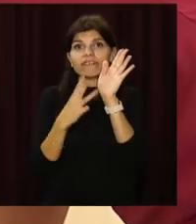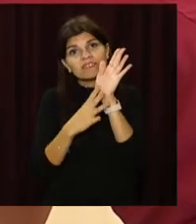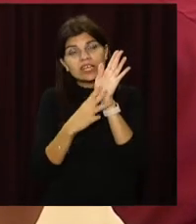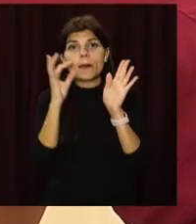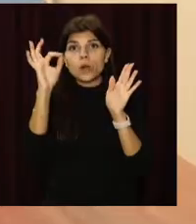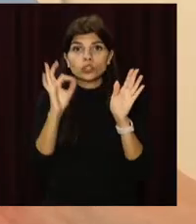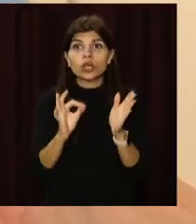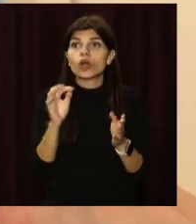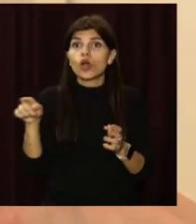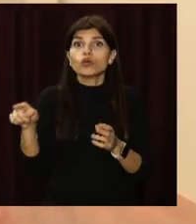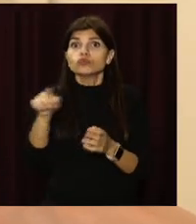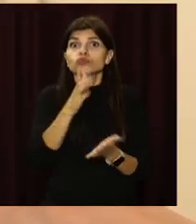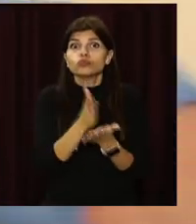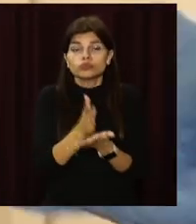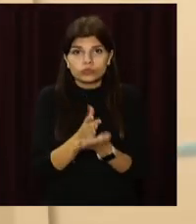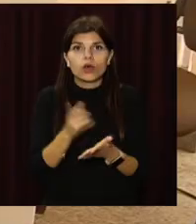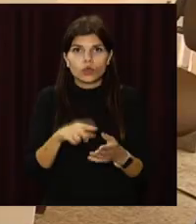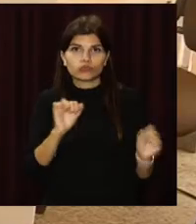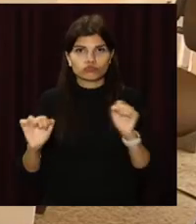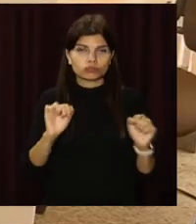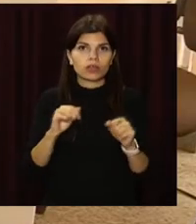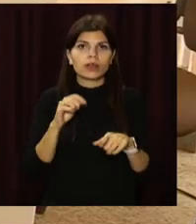-80% жителів області.